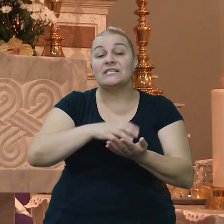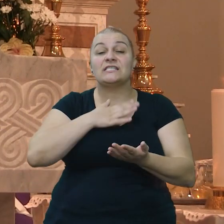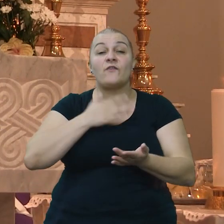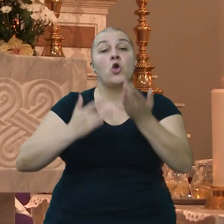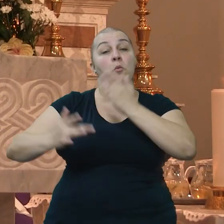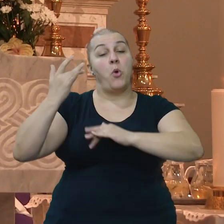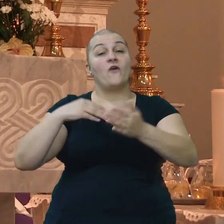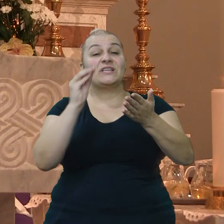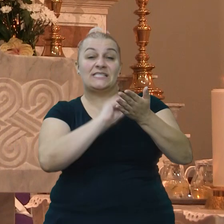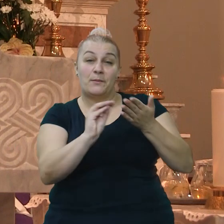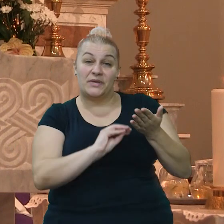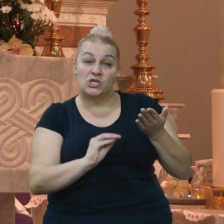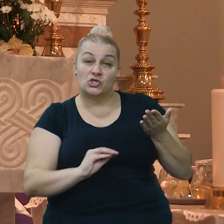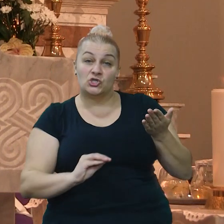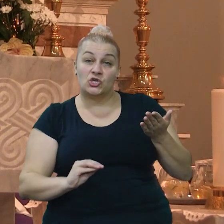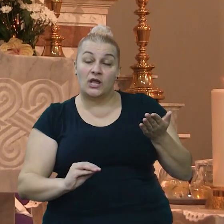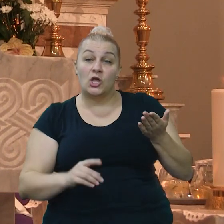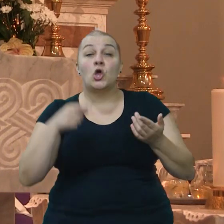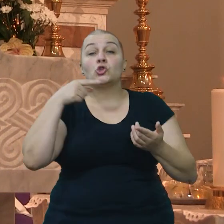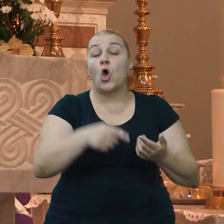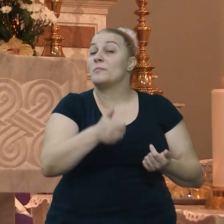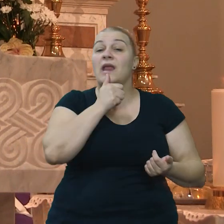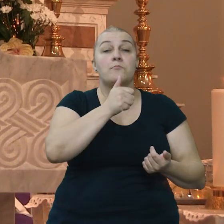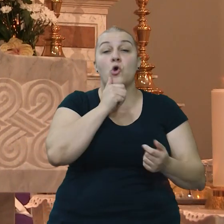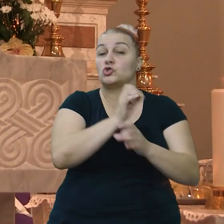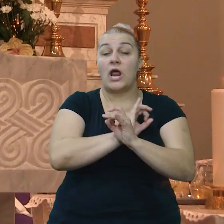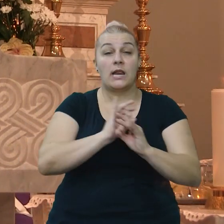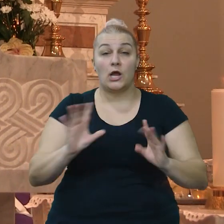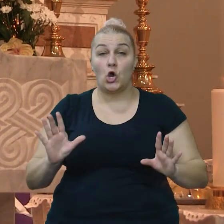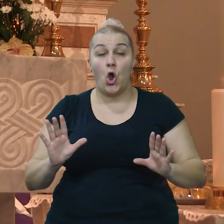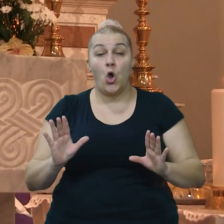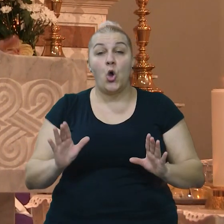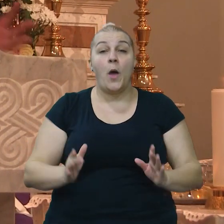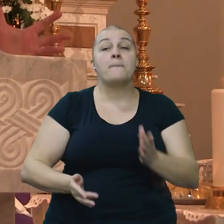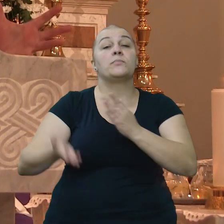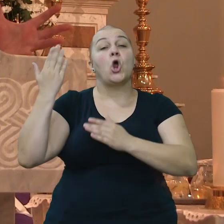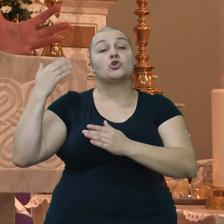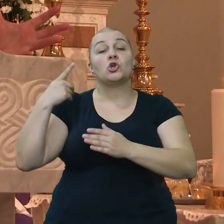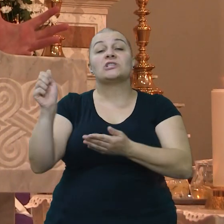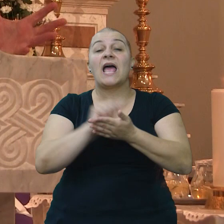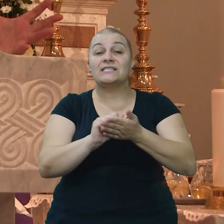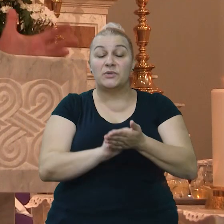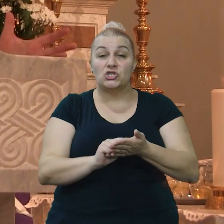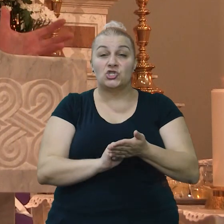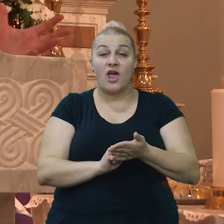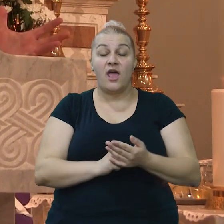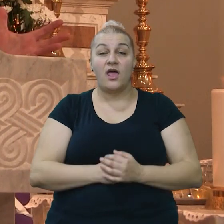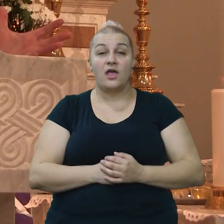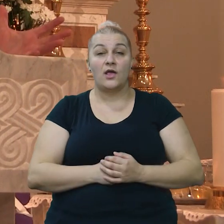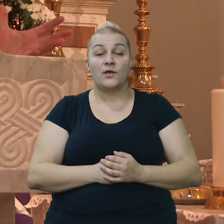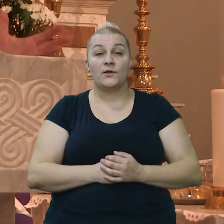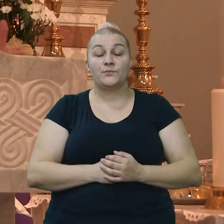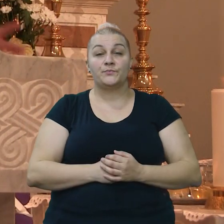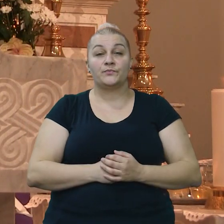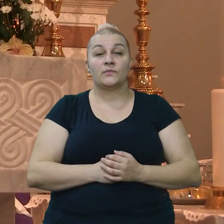povistiše, Tom ne može nikom prošlo da izbriše.